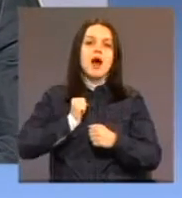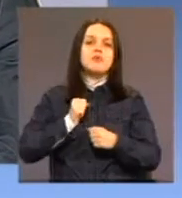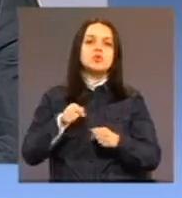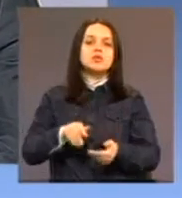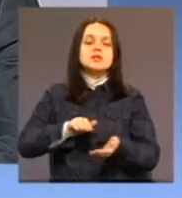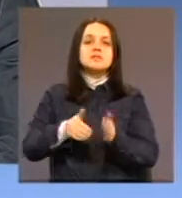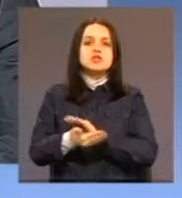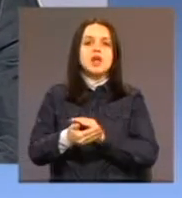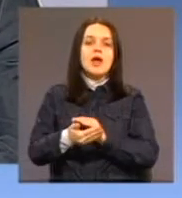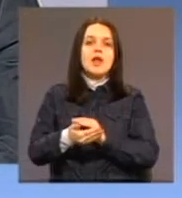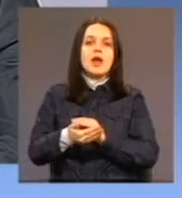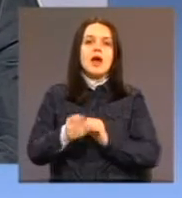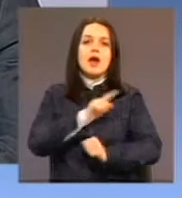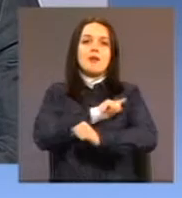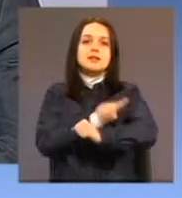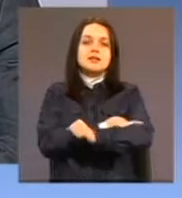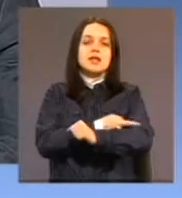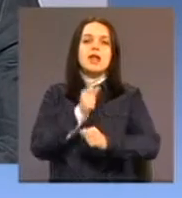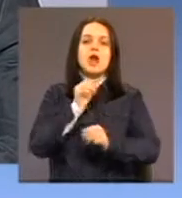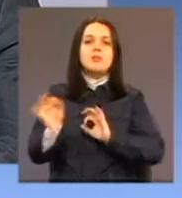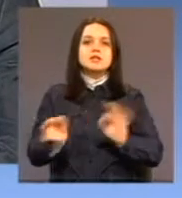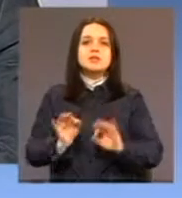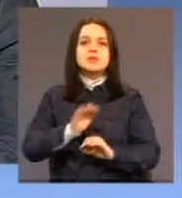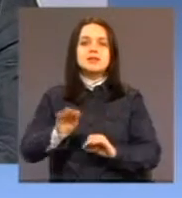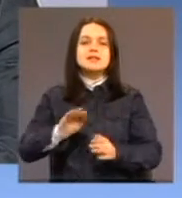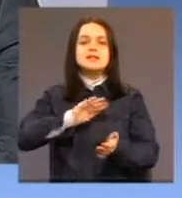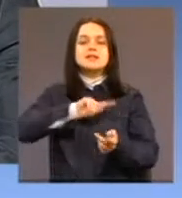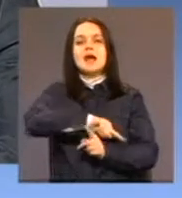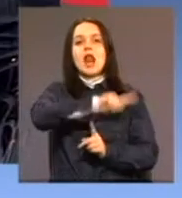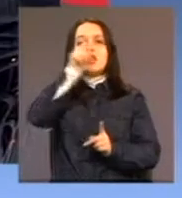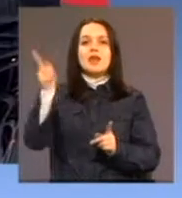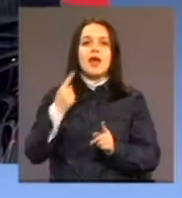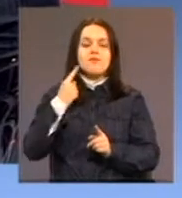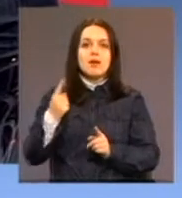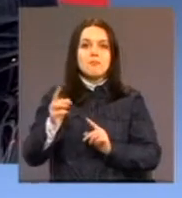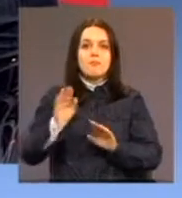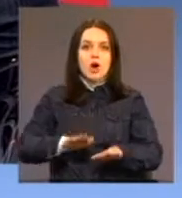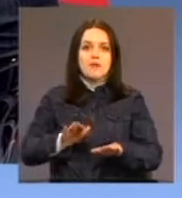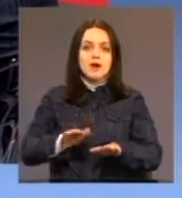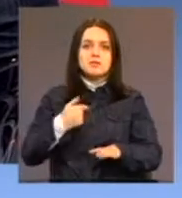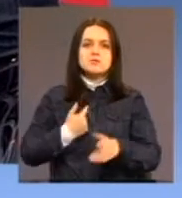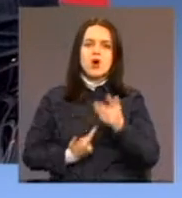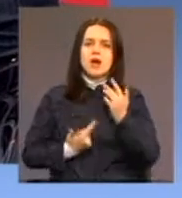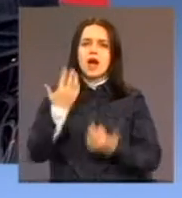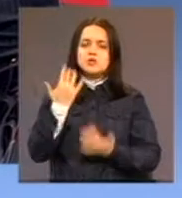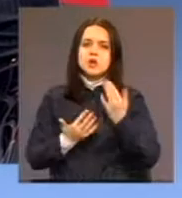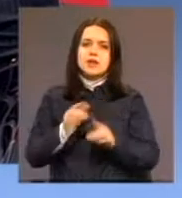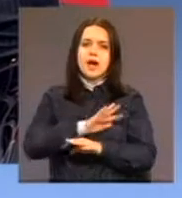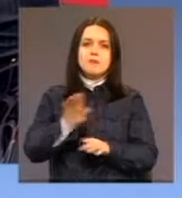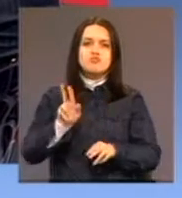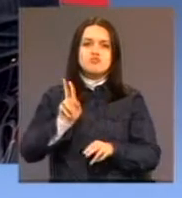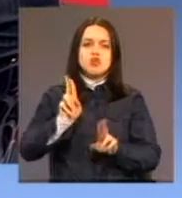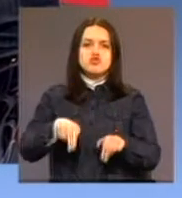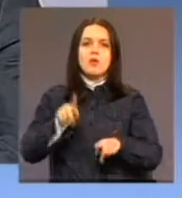djecu obezbjeđujemo cijelodnevni boravak. Tako da smo pri formiranju dnevnog centra računali na to da možemo neke naše kapacitete